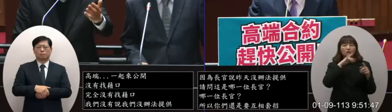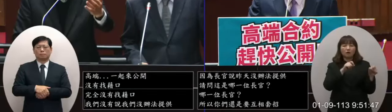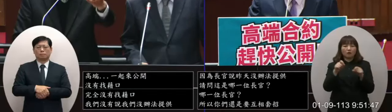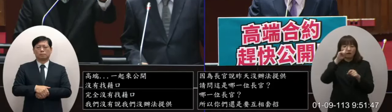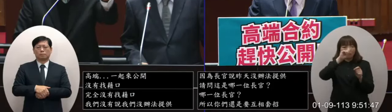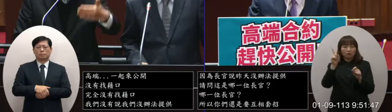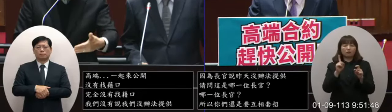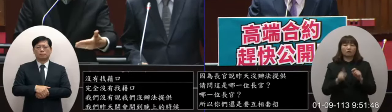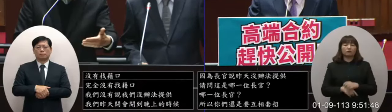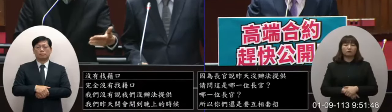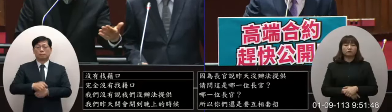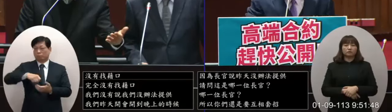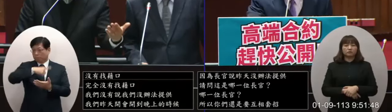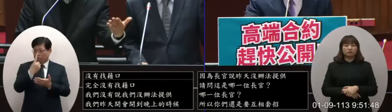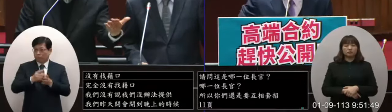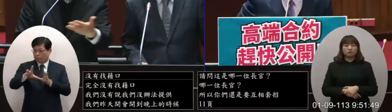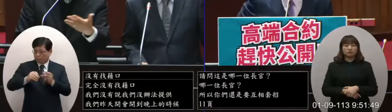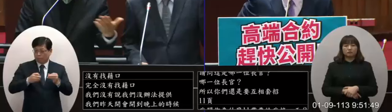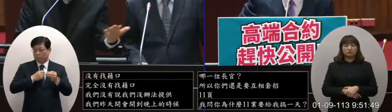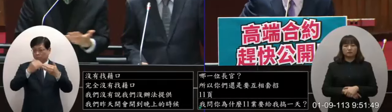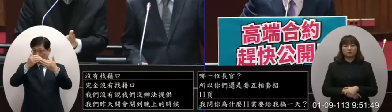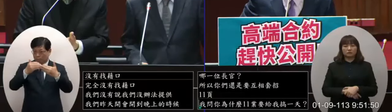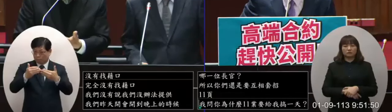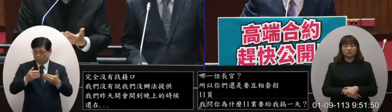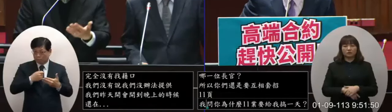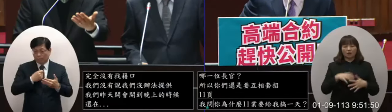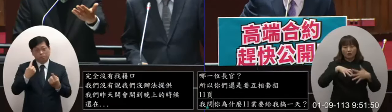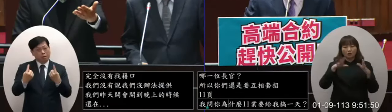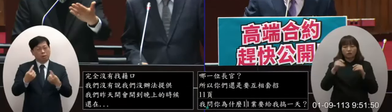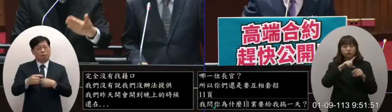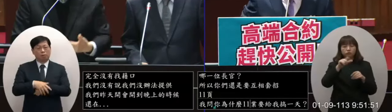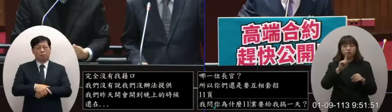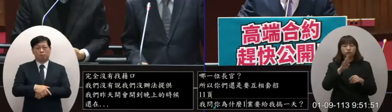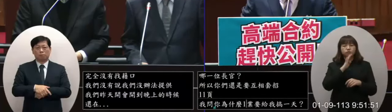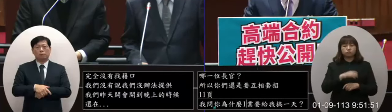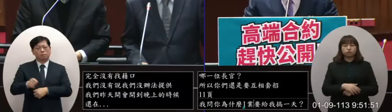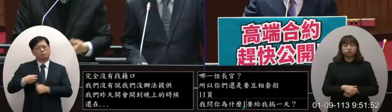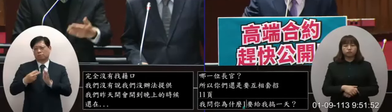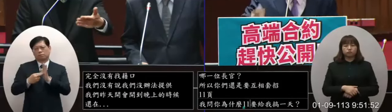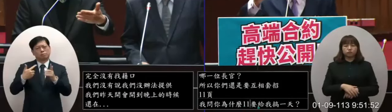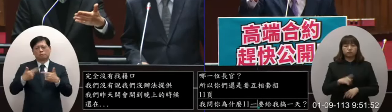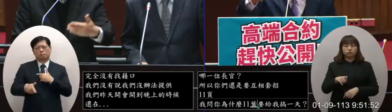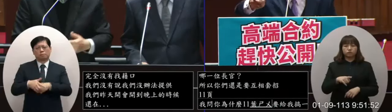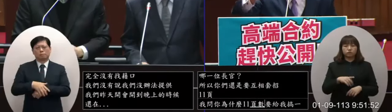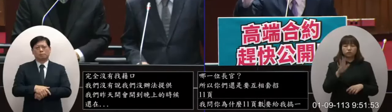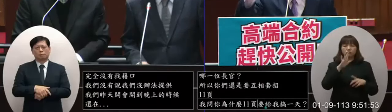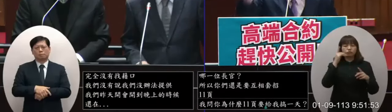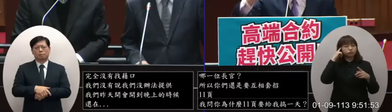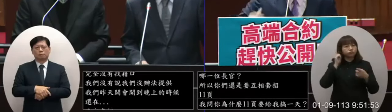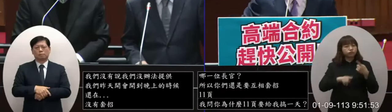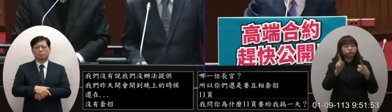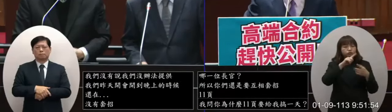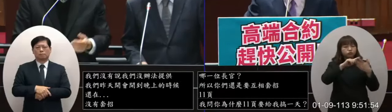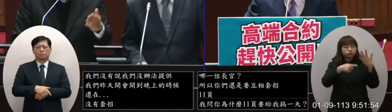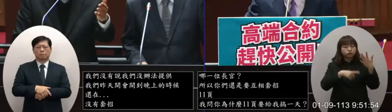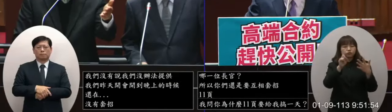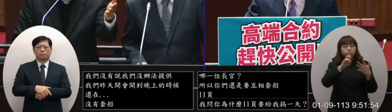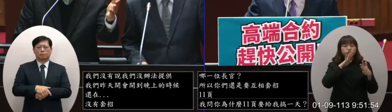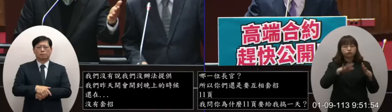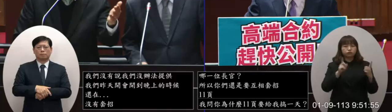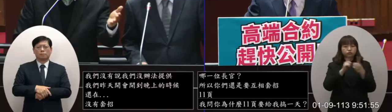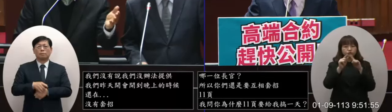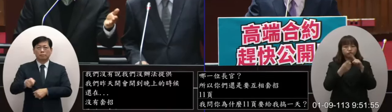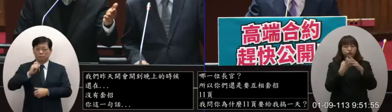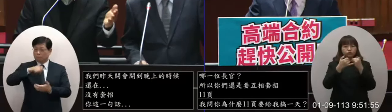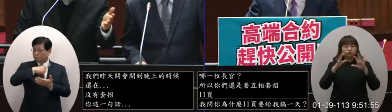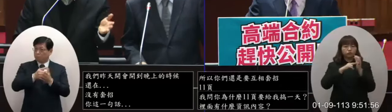欸這個所有的問你你們有什麼資訊類的喔所以你這樣講是不合理10月什麼叫不合邏輯你今天這樣子面對中